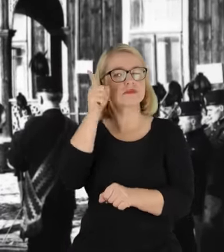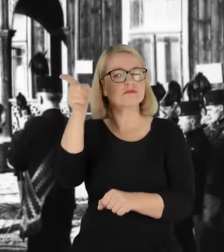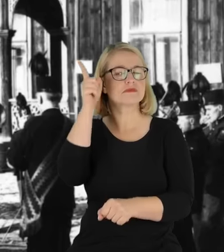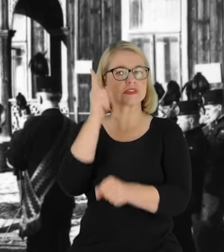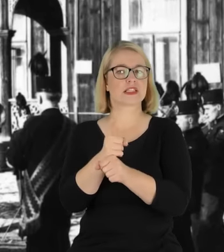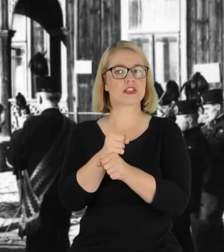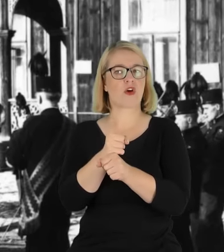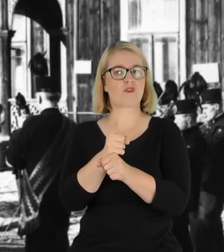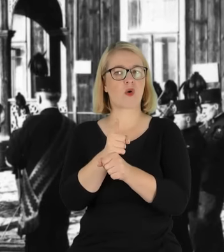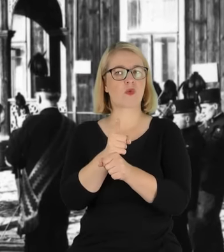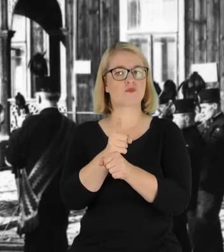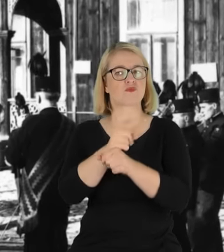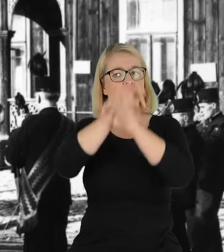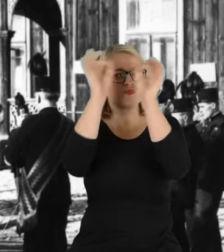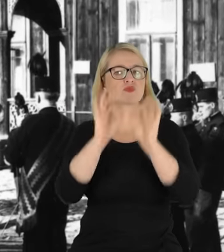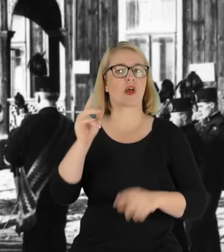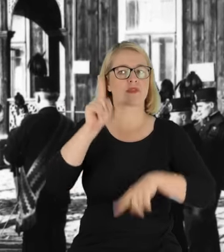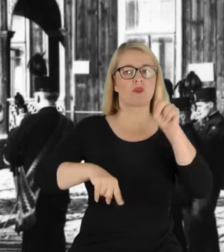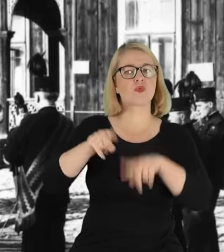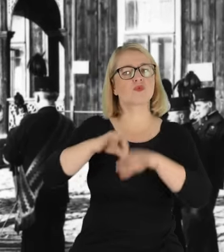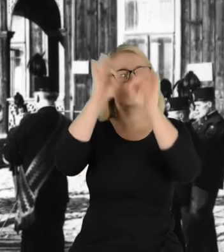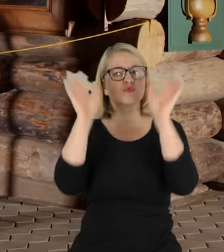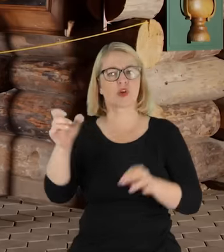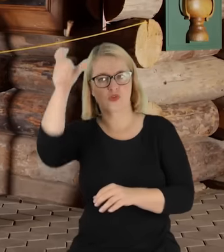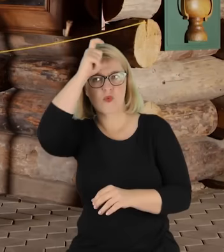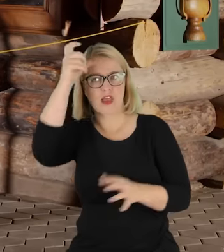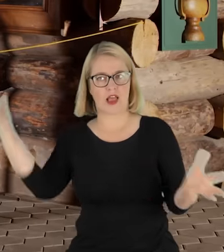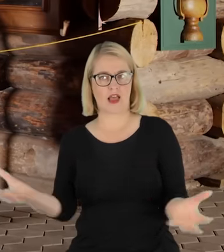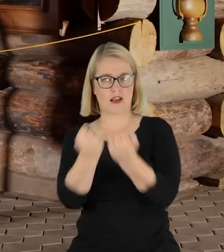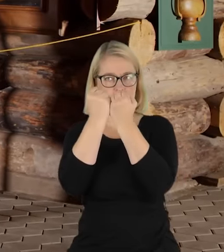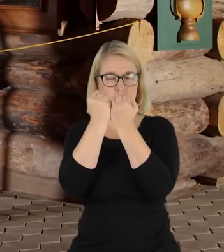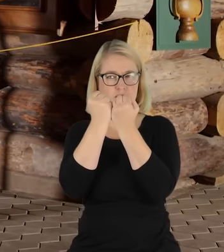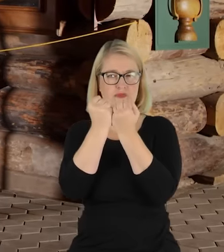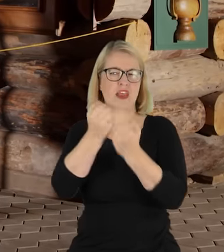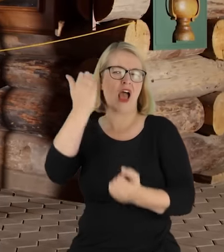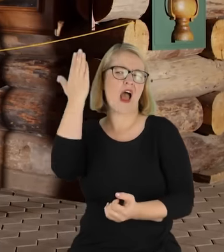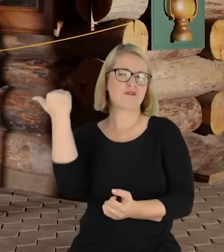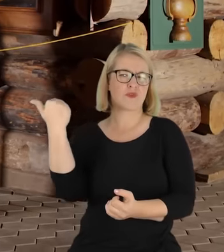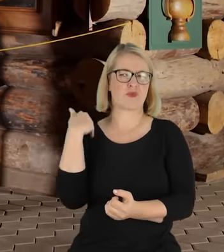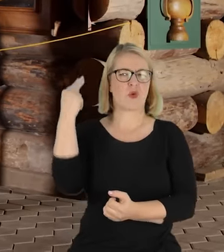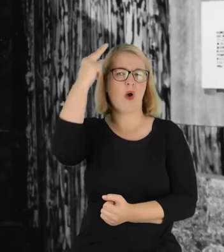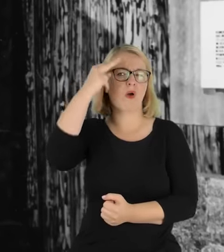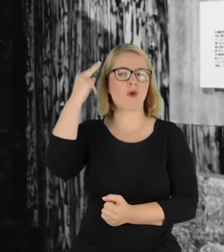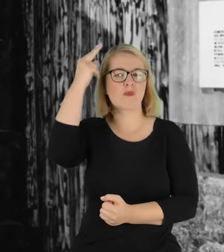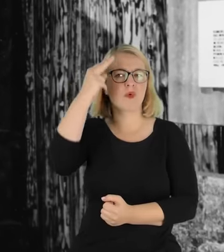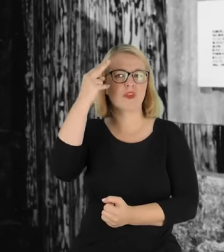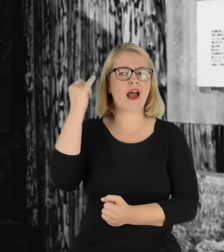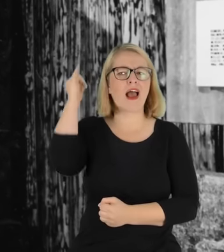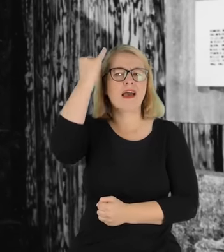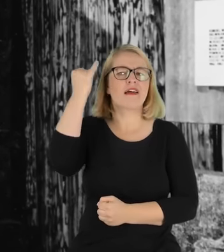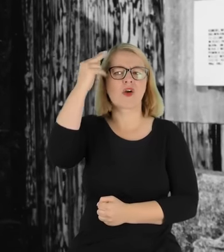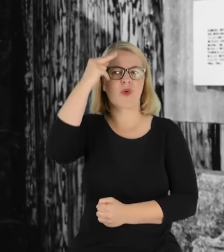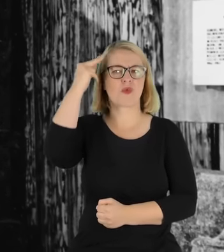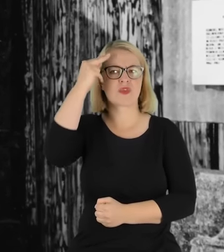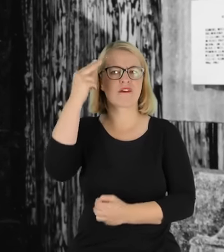człowieka uratować. Na owe czasy, kiedy to była jeszcze głęboka komuna i ideologia